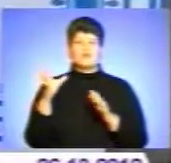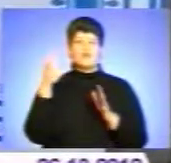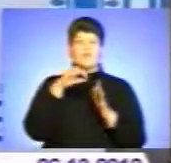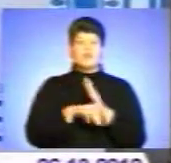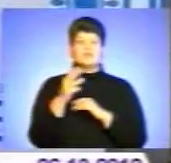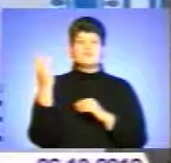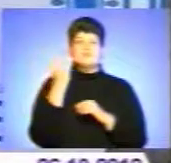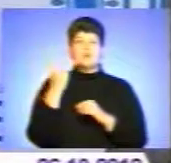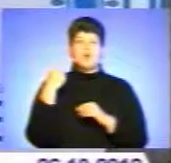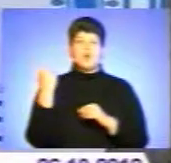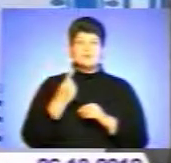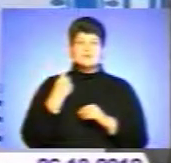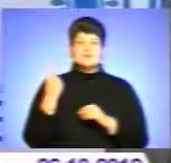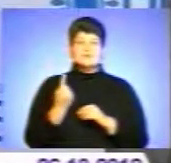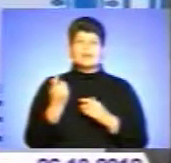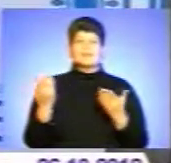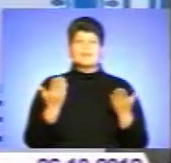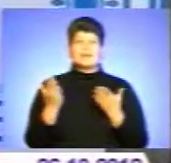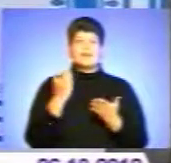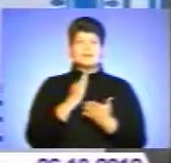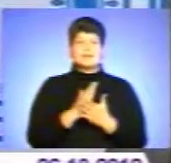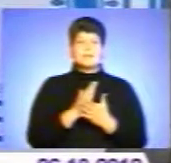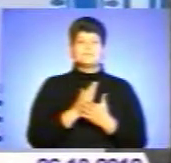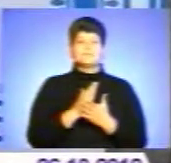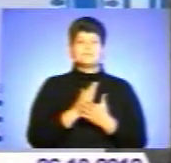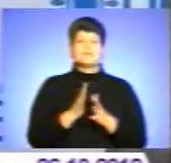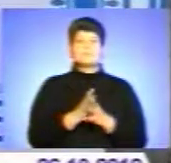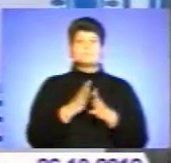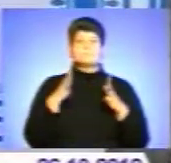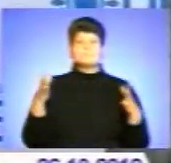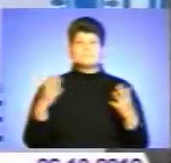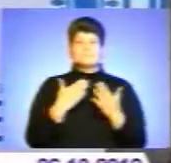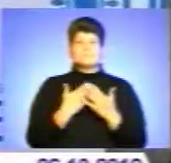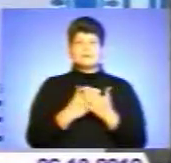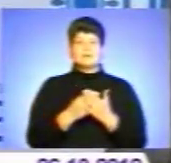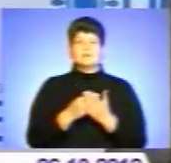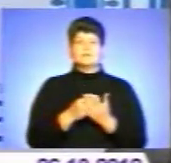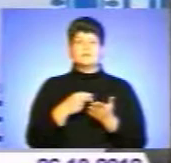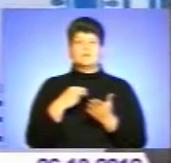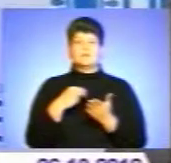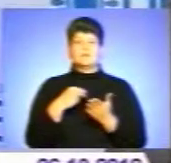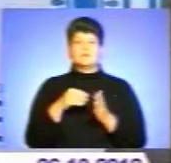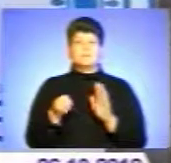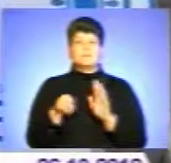входить в трійку областей, де є найбільша кількість прикладів непрямого підкупу виборців.